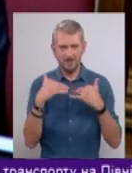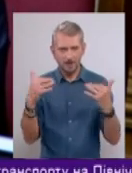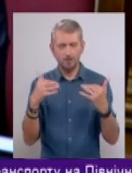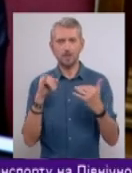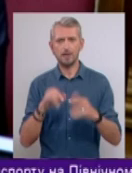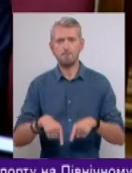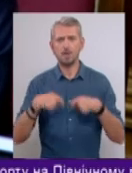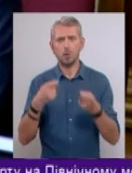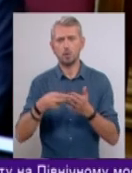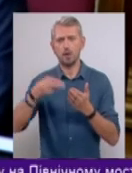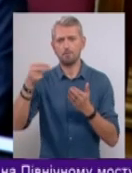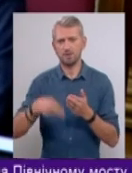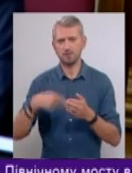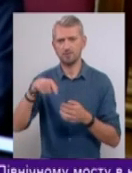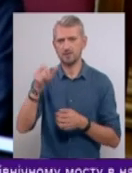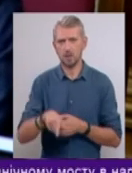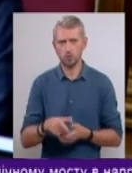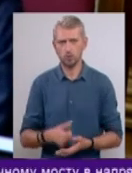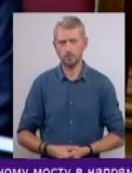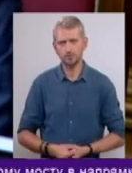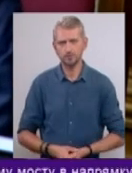на підпис президентові.